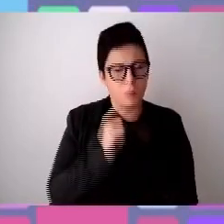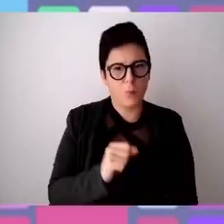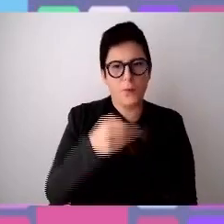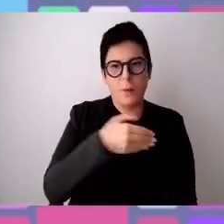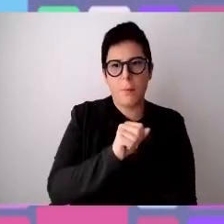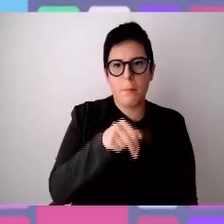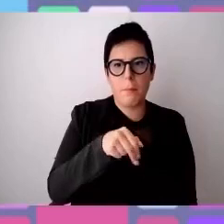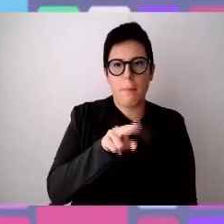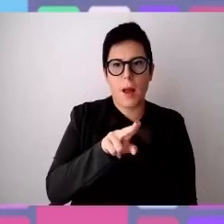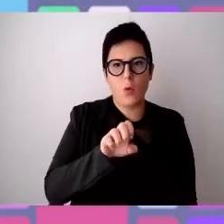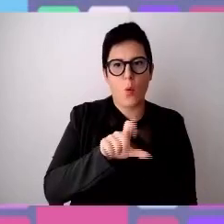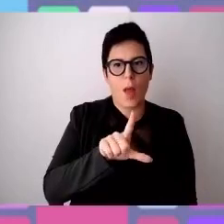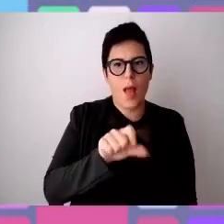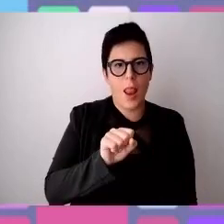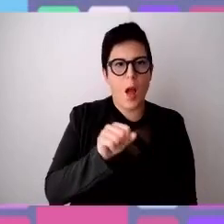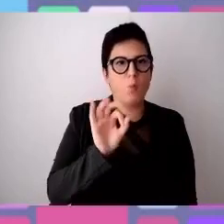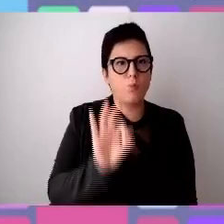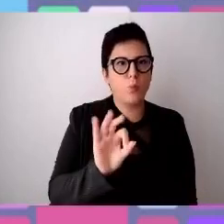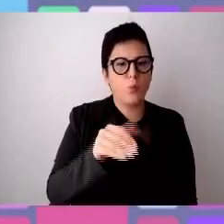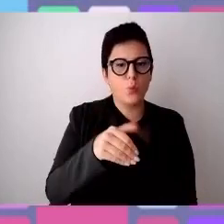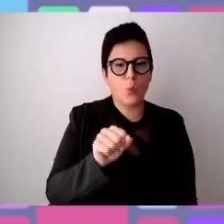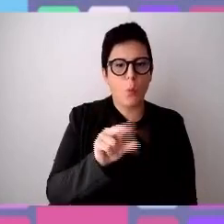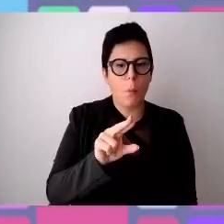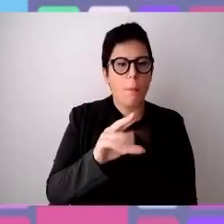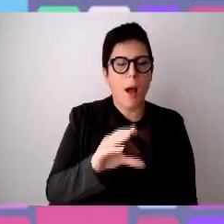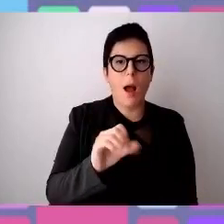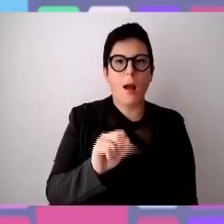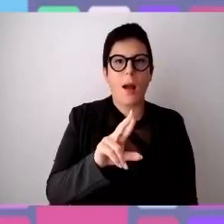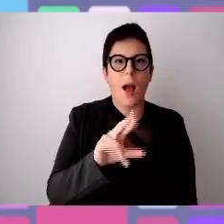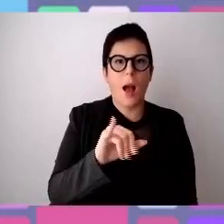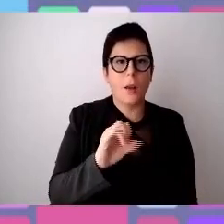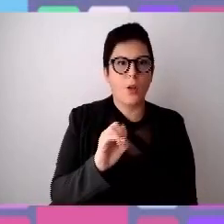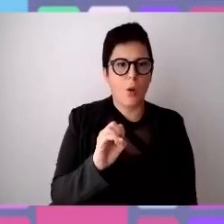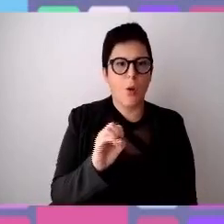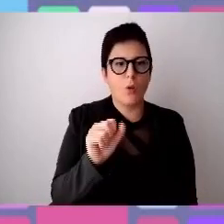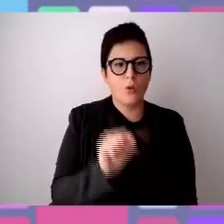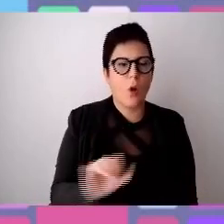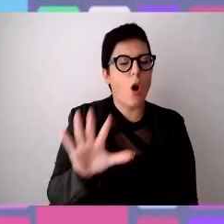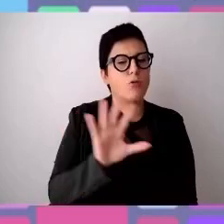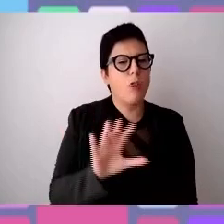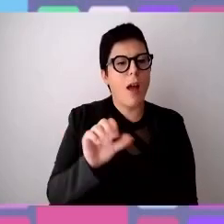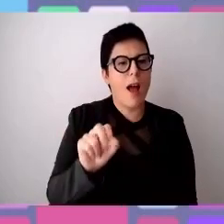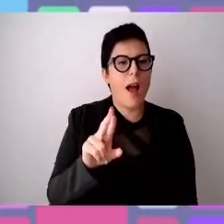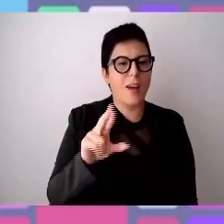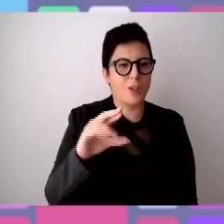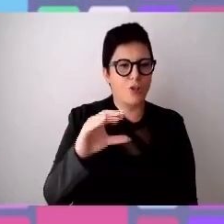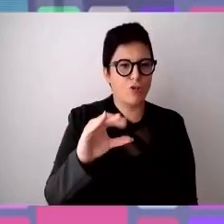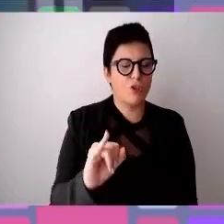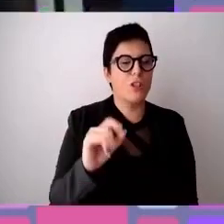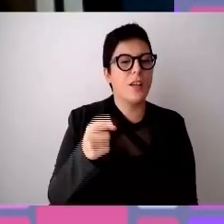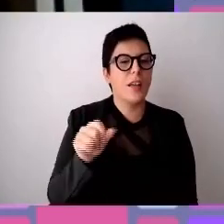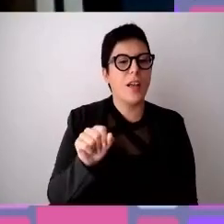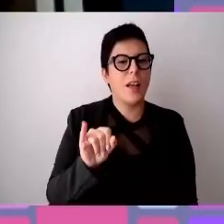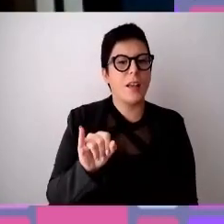.macario.chiocciola.archigay.it Grazie. Manuela, si ha rispettato i